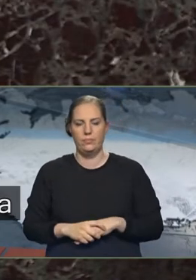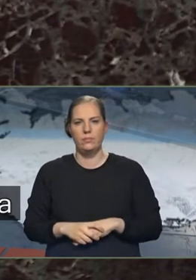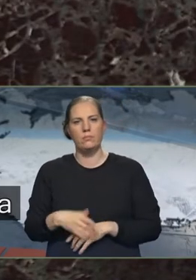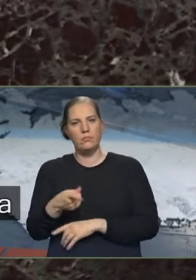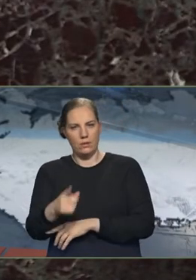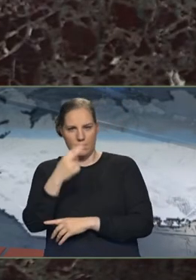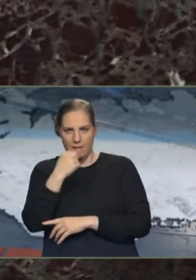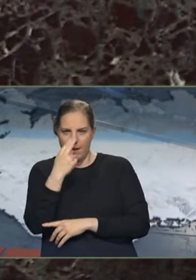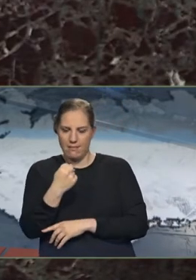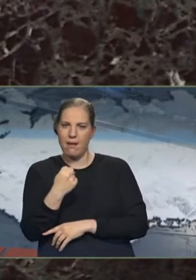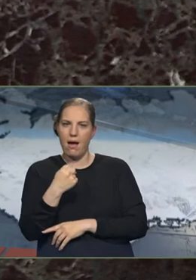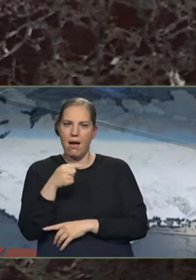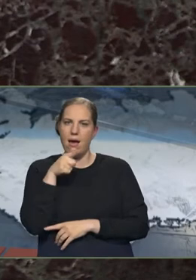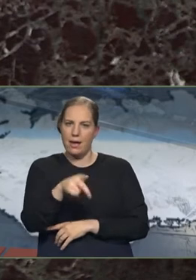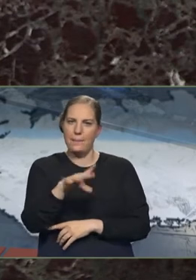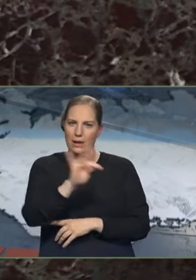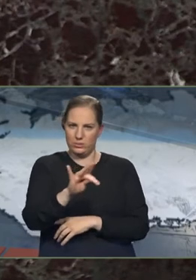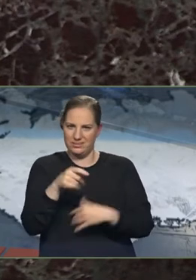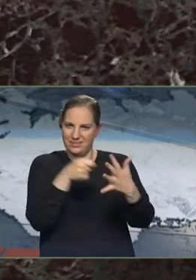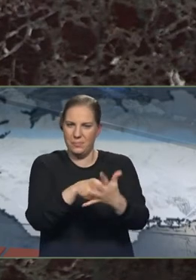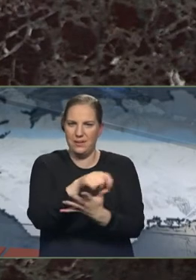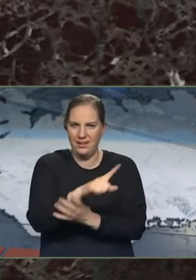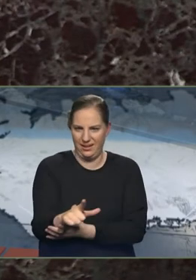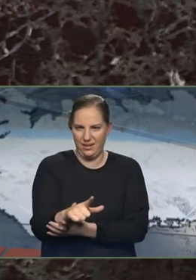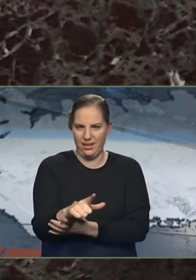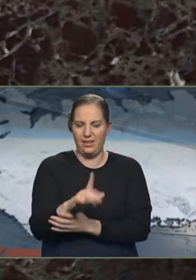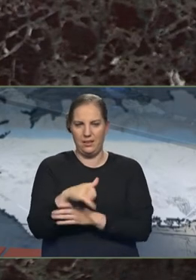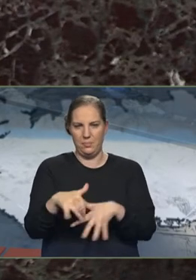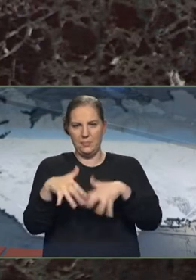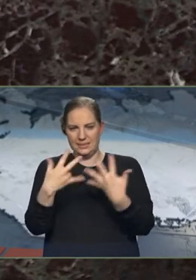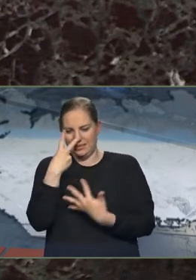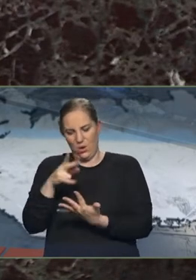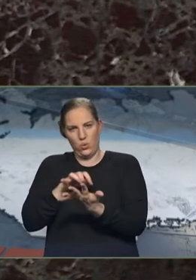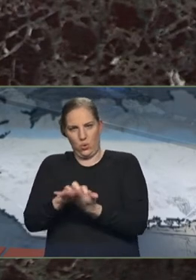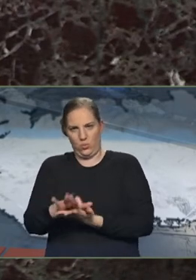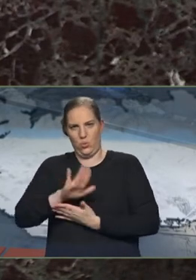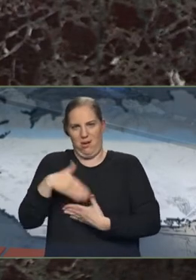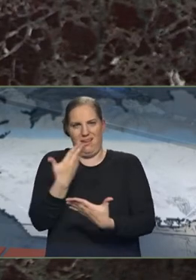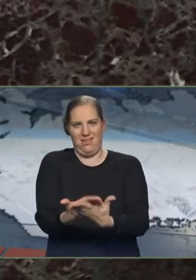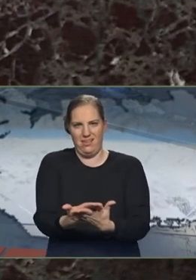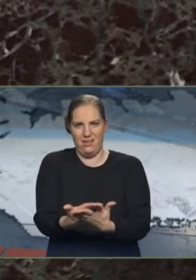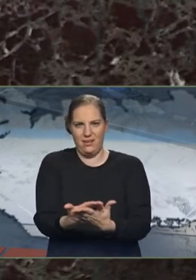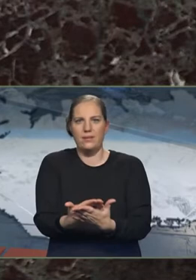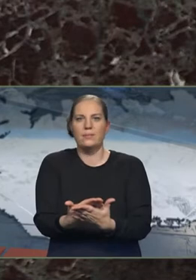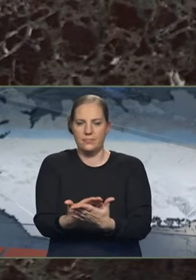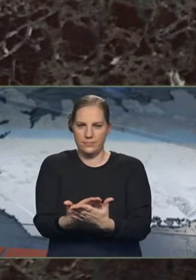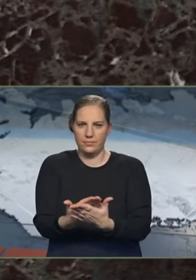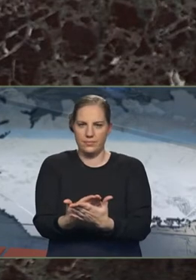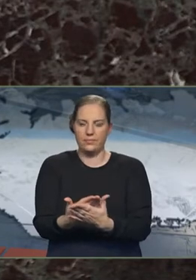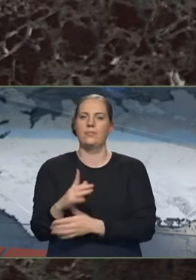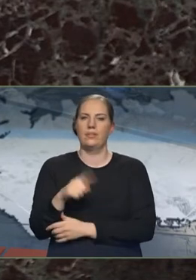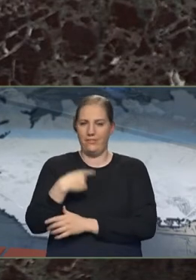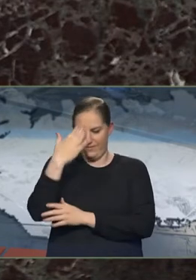speaker of the house is well documented in charging documents that are now available. We know from the rioters themselves